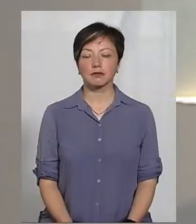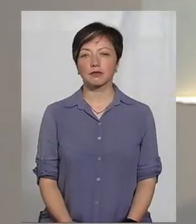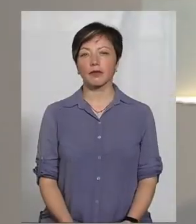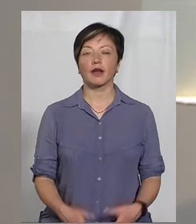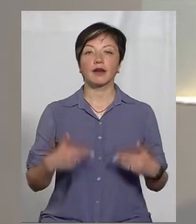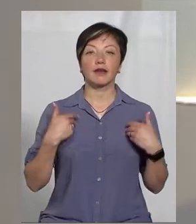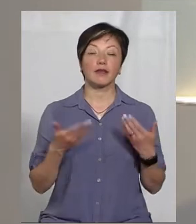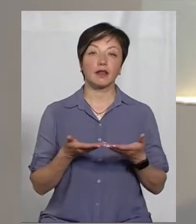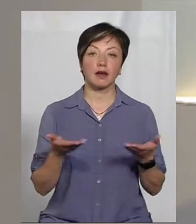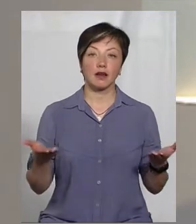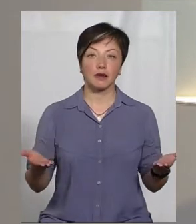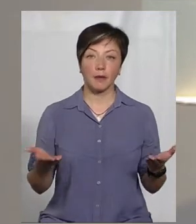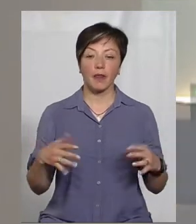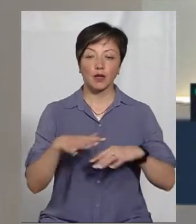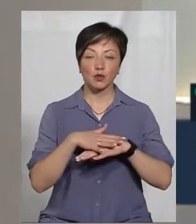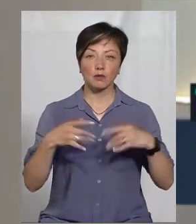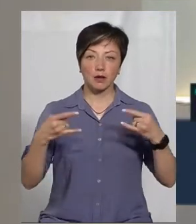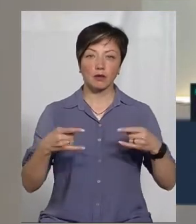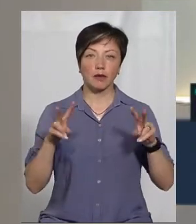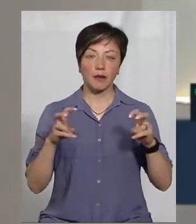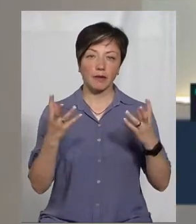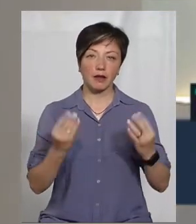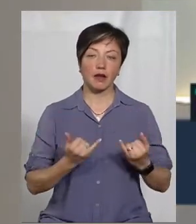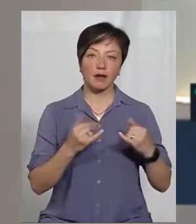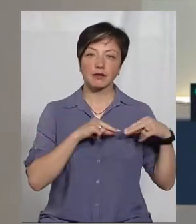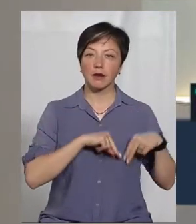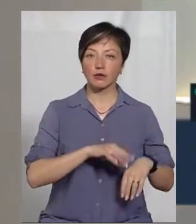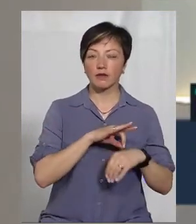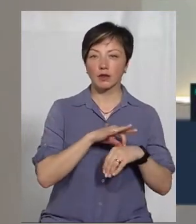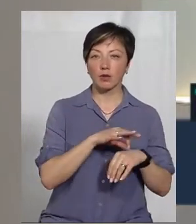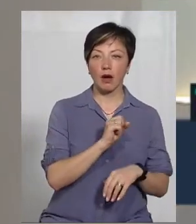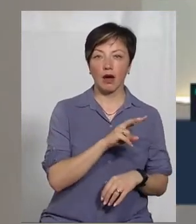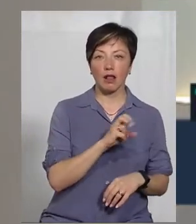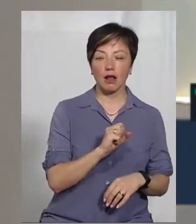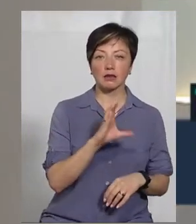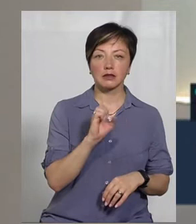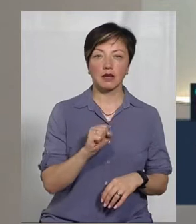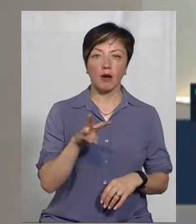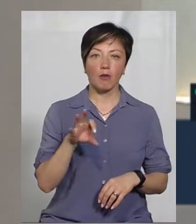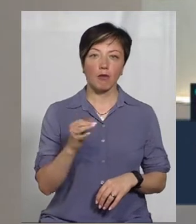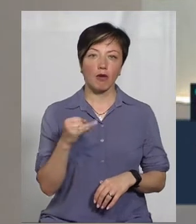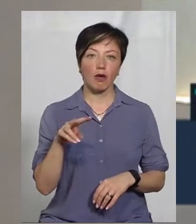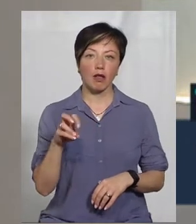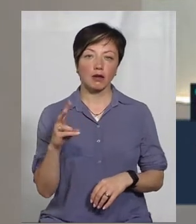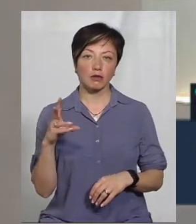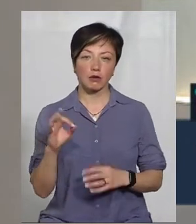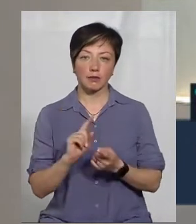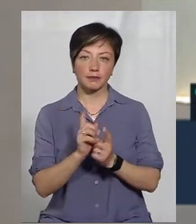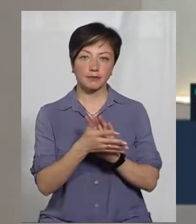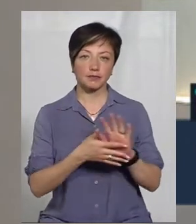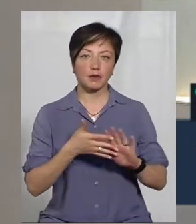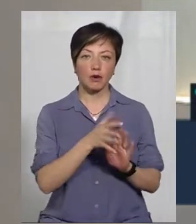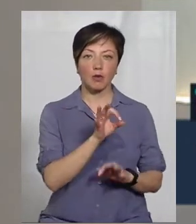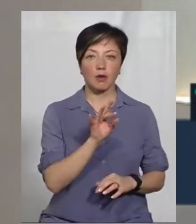Мої вітання! На Суспільному тема дня. У студії для вас працює ведуча Алла Самойленко та перекладачка на